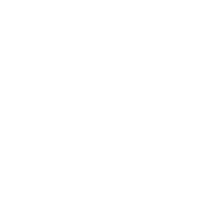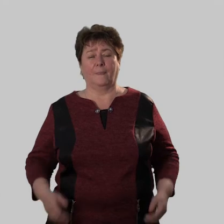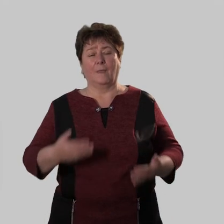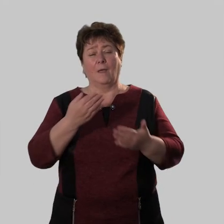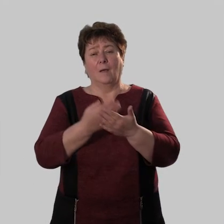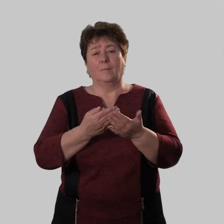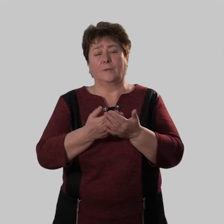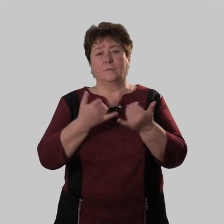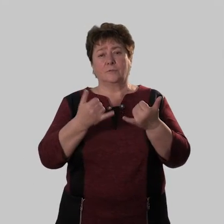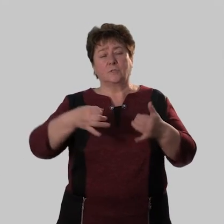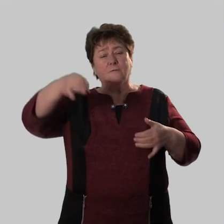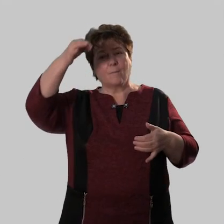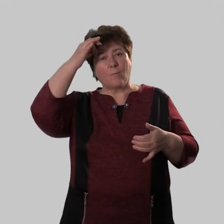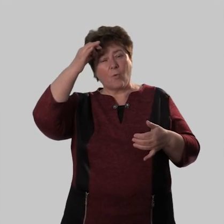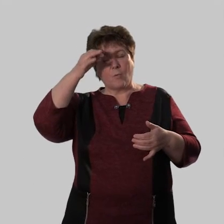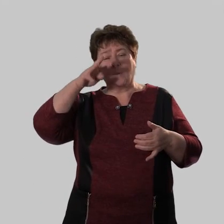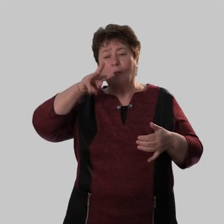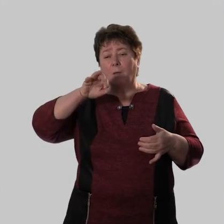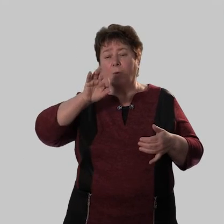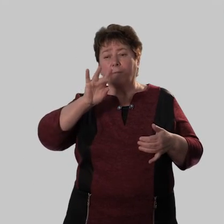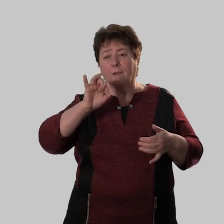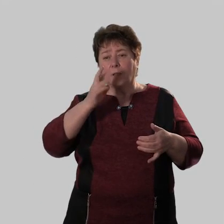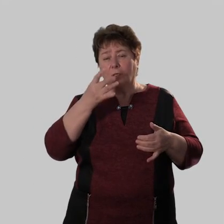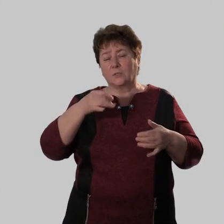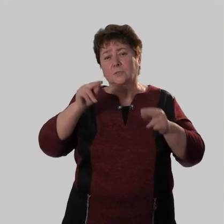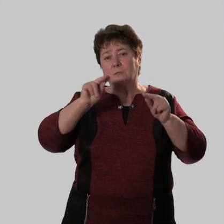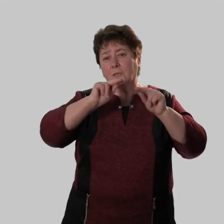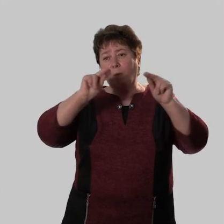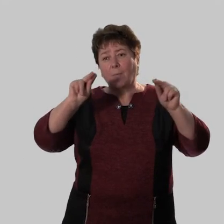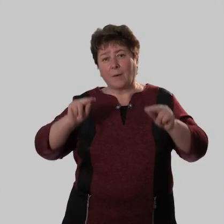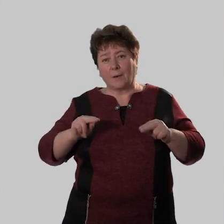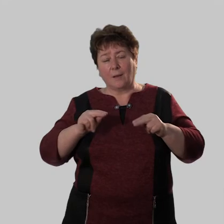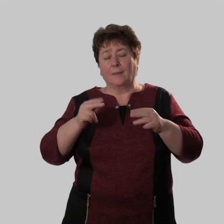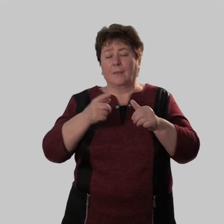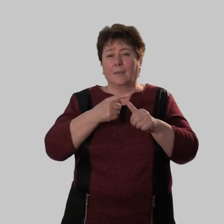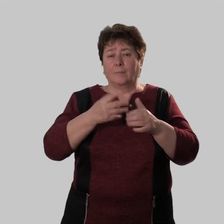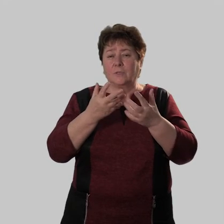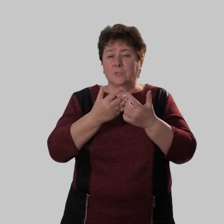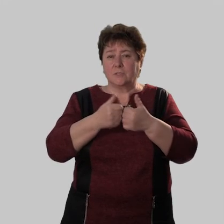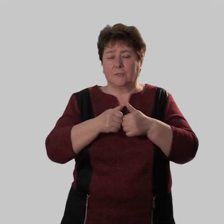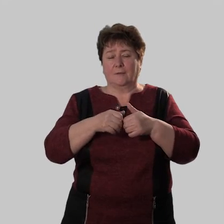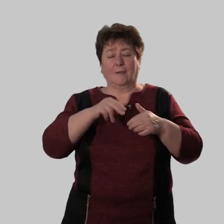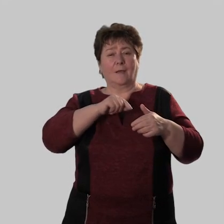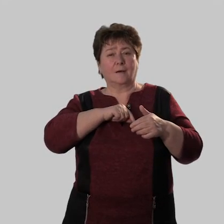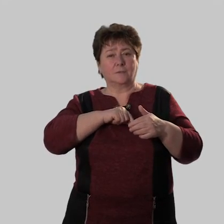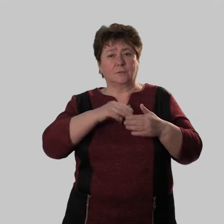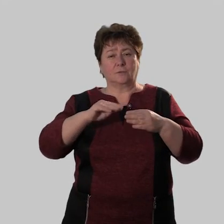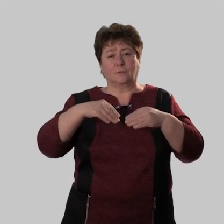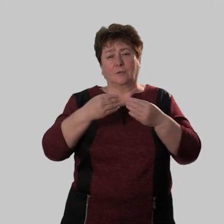предлагаю сейчас вспомнить морфологический портрет имени числительного и